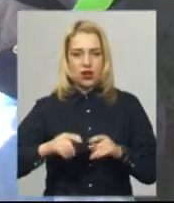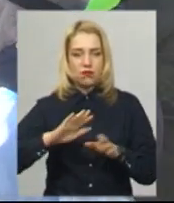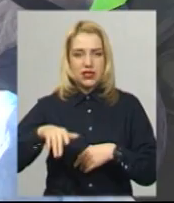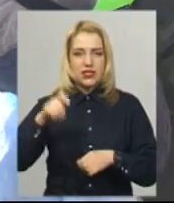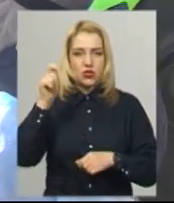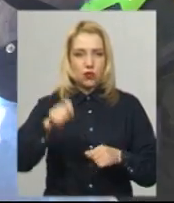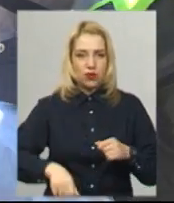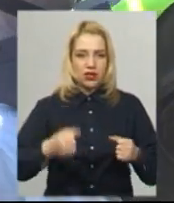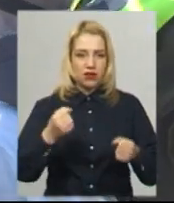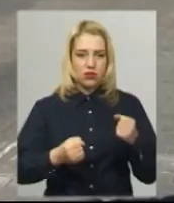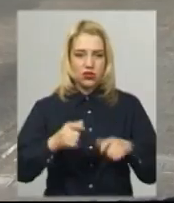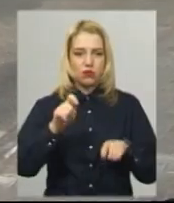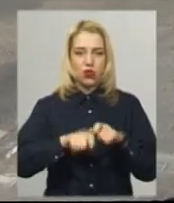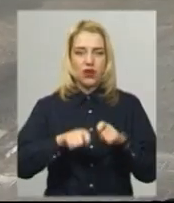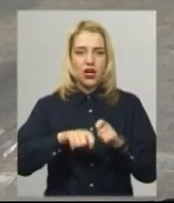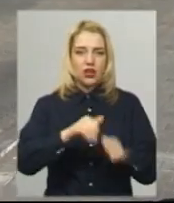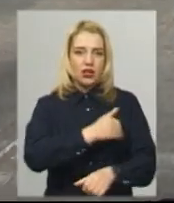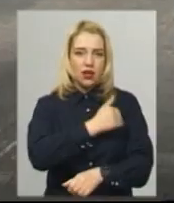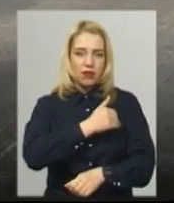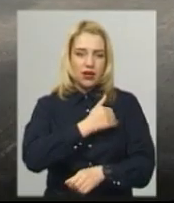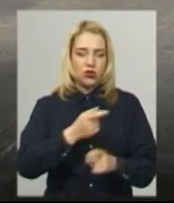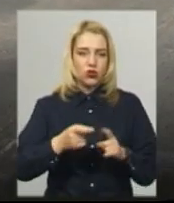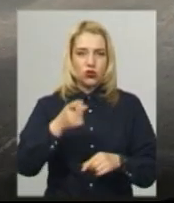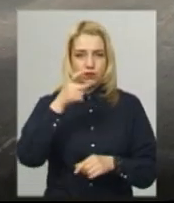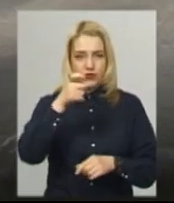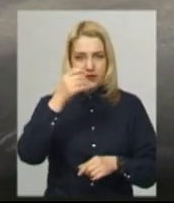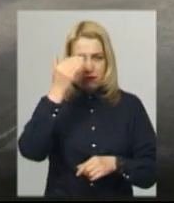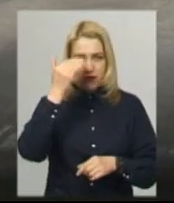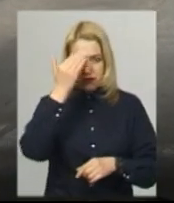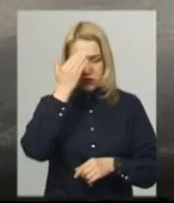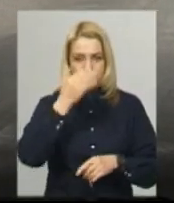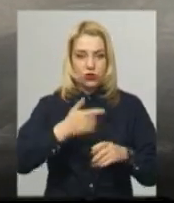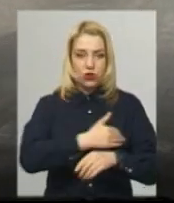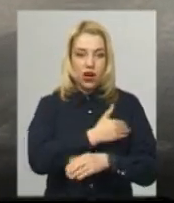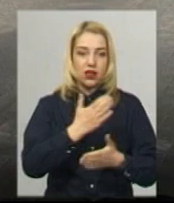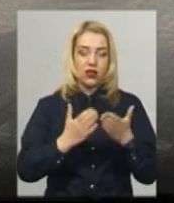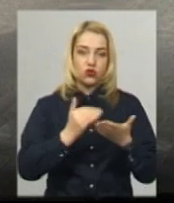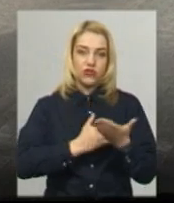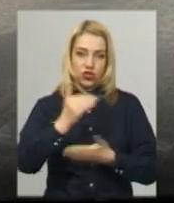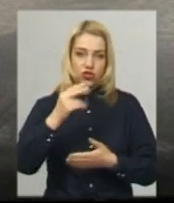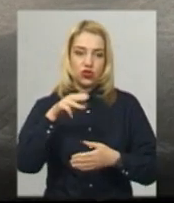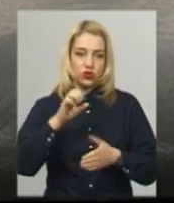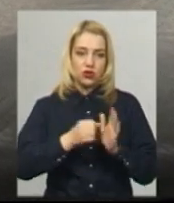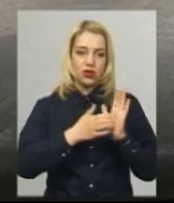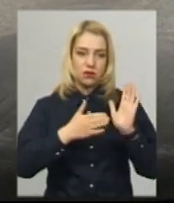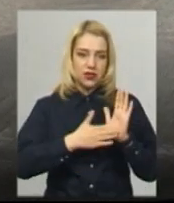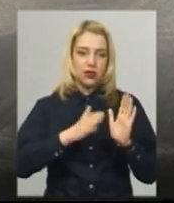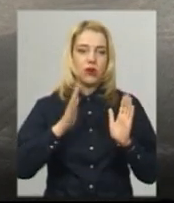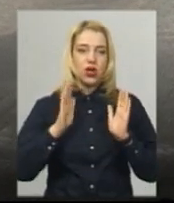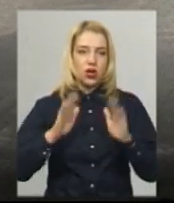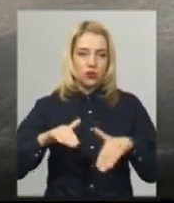водію та пасажира міряє температуру. Виміряємо температуру. Якщо повищена температура, ми записуємо і тоді вже